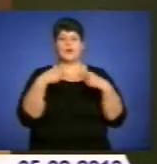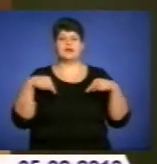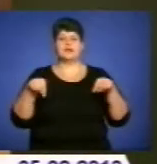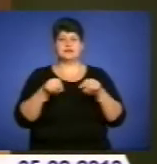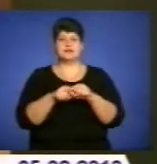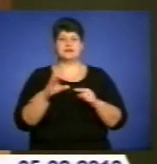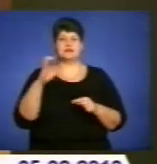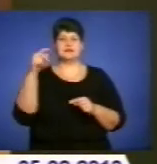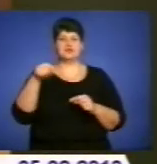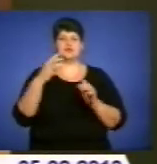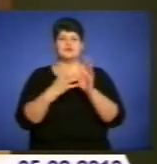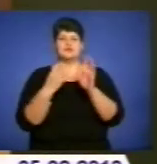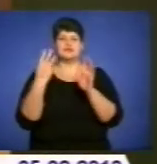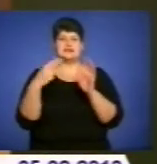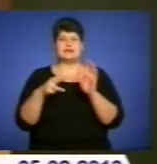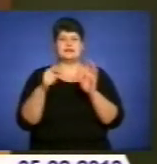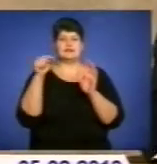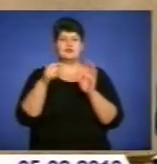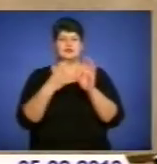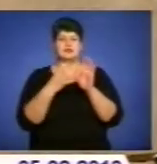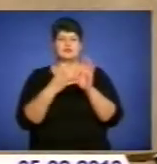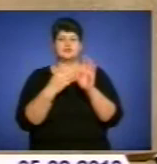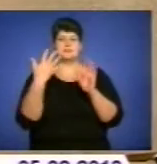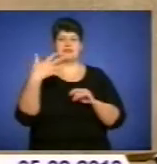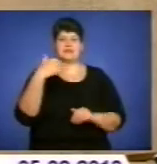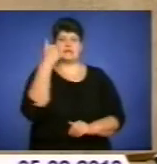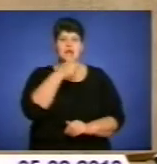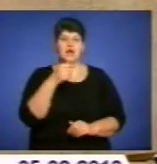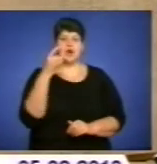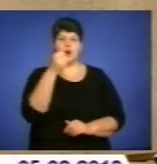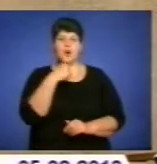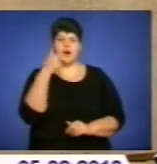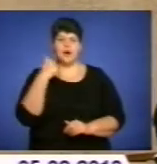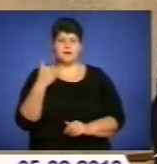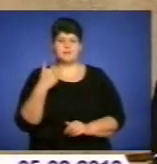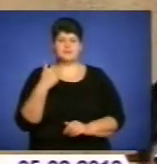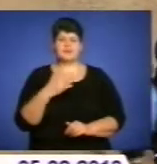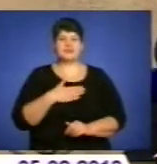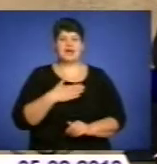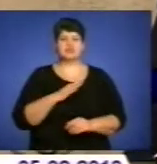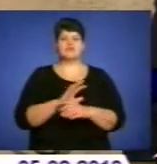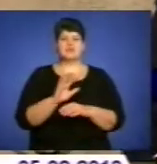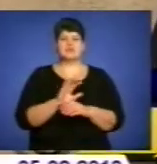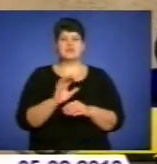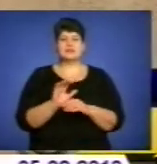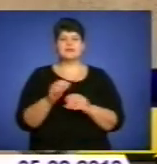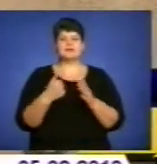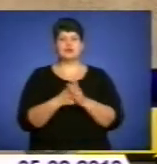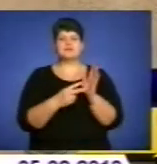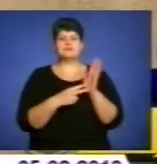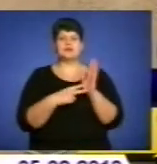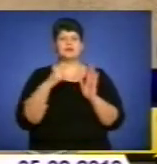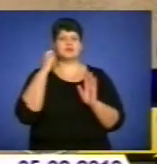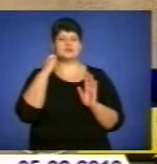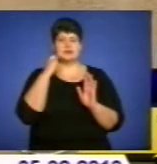-1950-х роках. Наше видавництво «Літопис УПА» вже до 70-ї річниці,